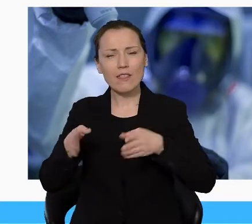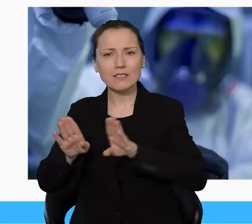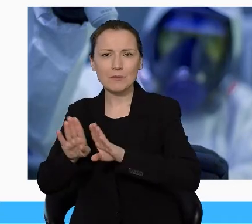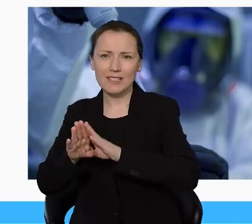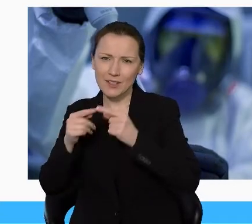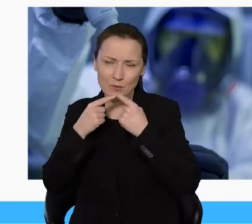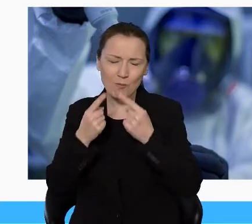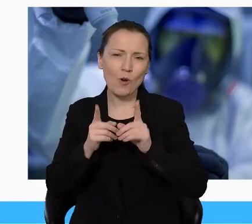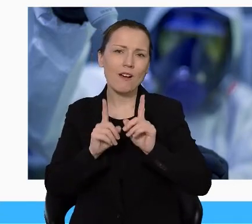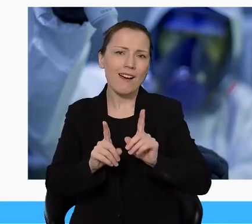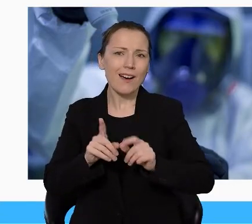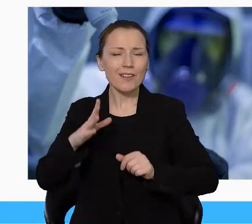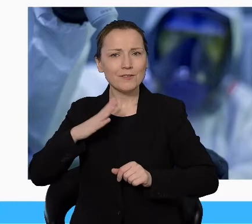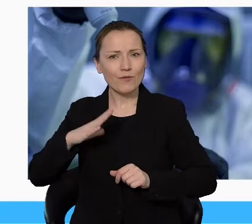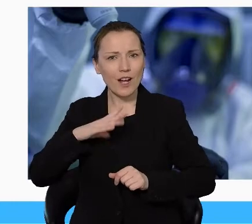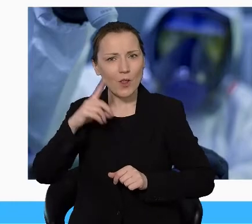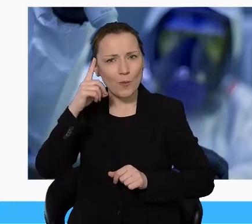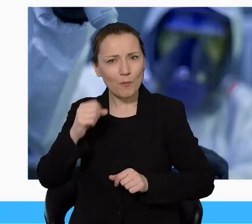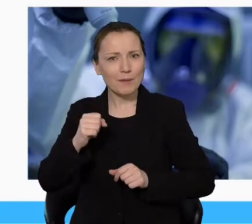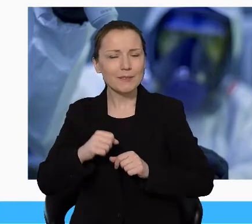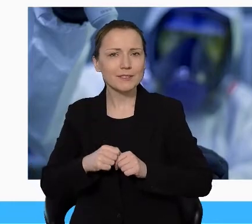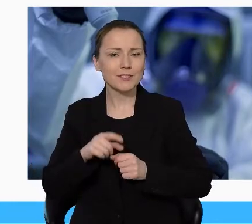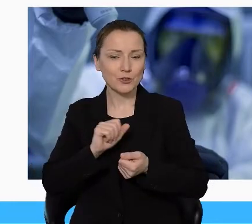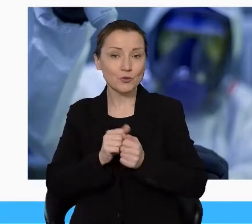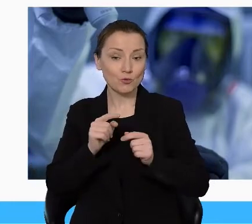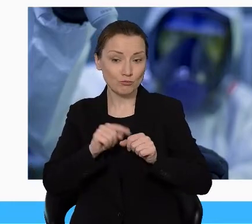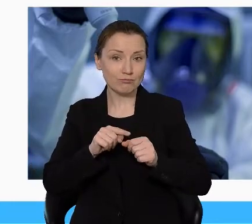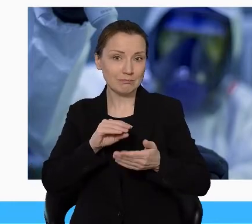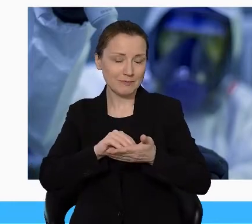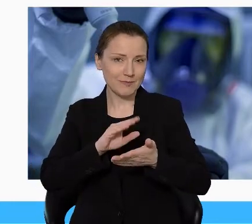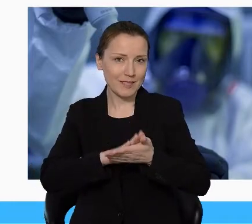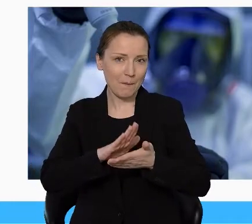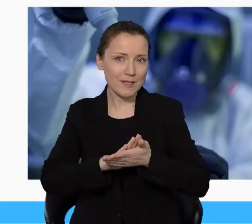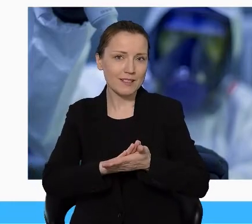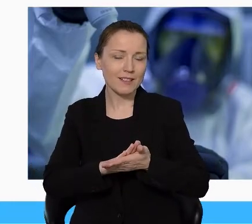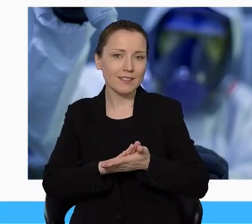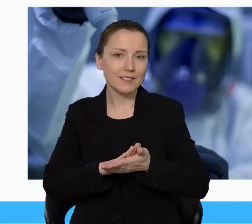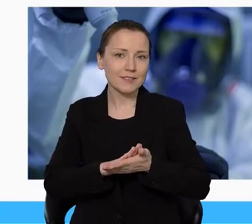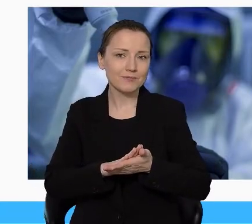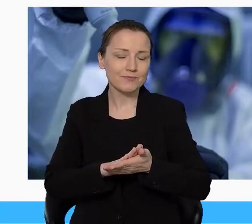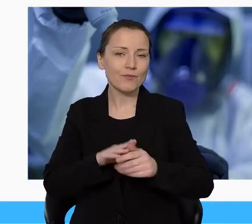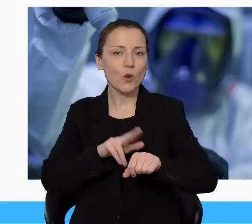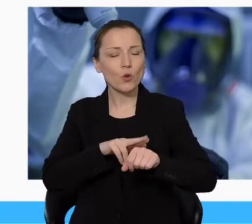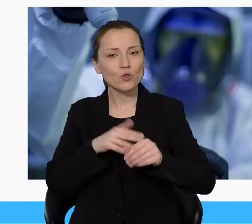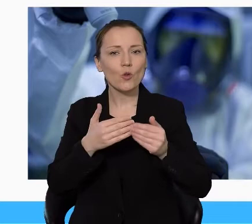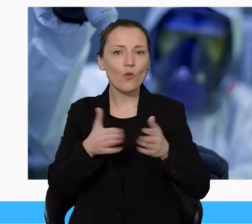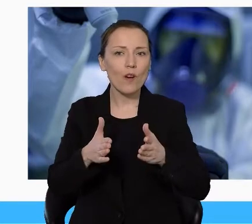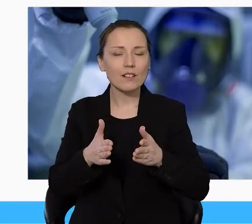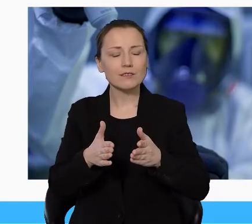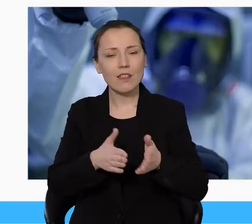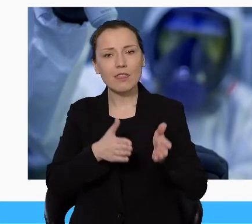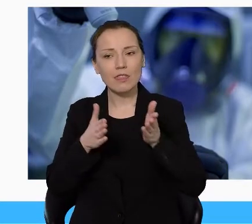warto pamiętać, że są one dostępne. I na przykład w dniu